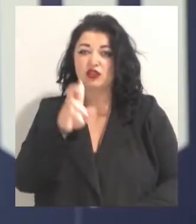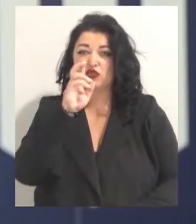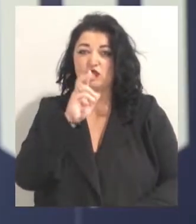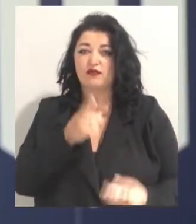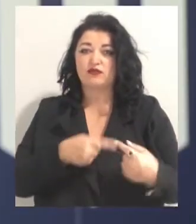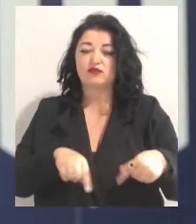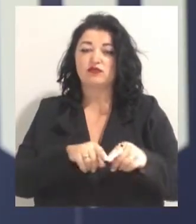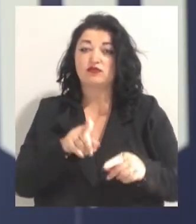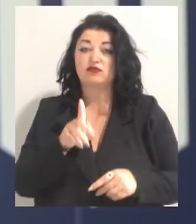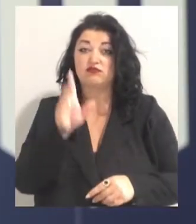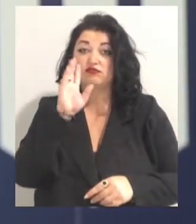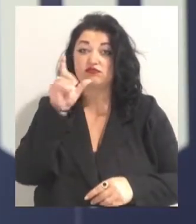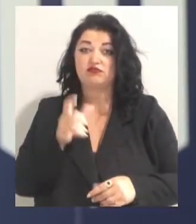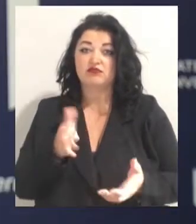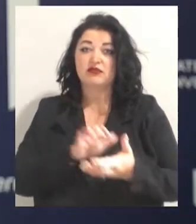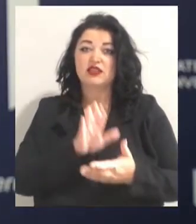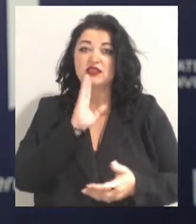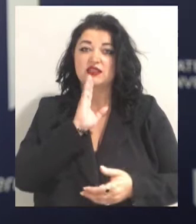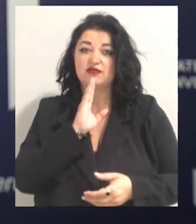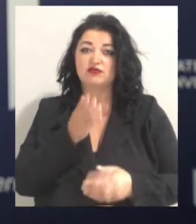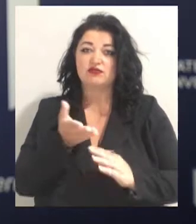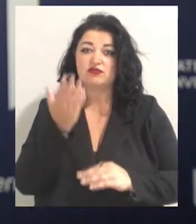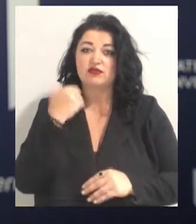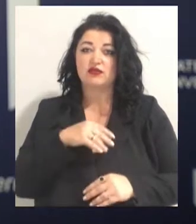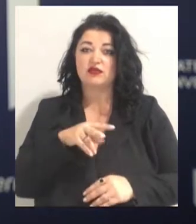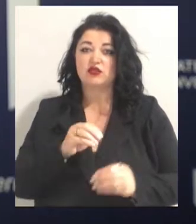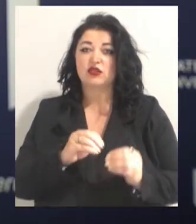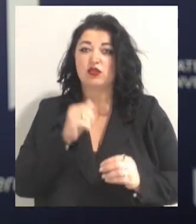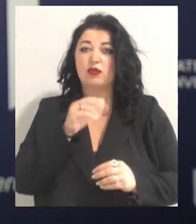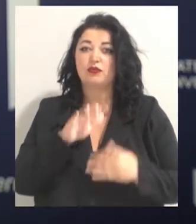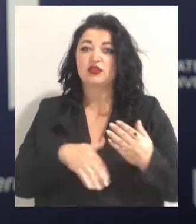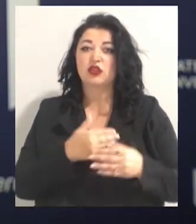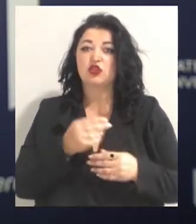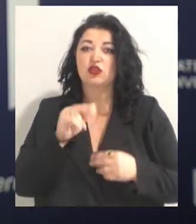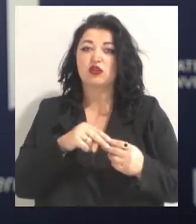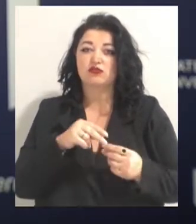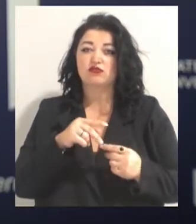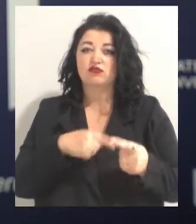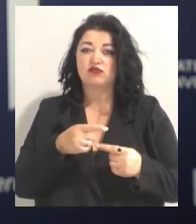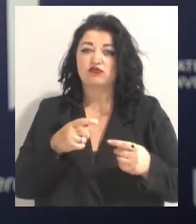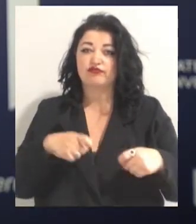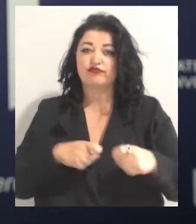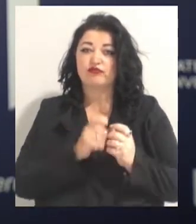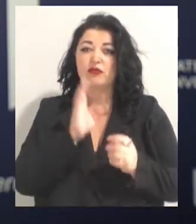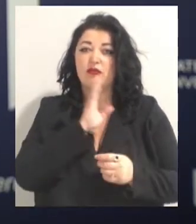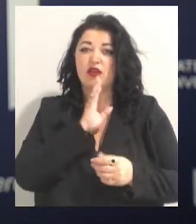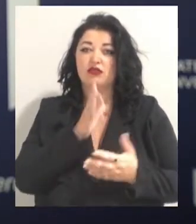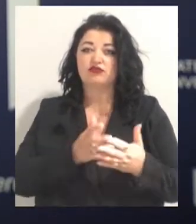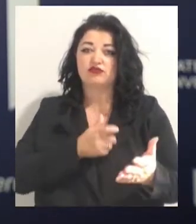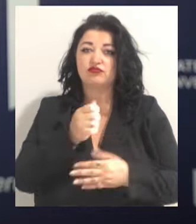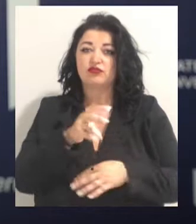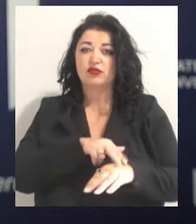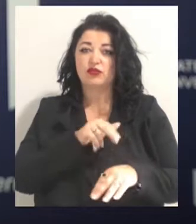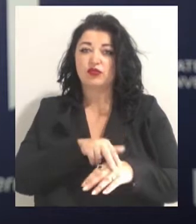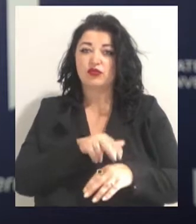дівчиною у січні 2020 року. Після чергового конфлікту матір неповнолітній звернулася до поліції із заявою про зникнення доньки.